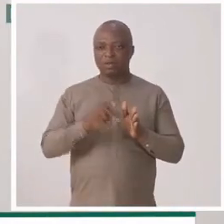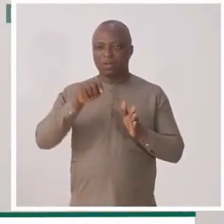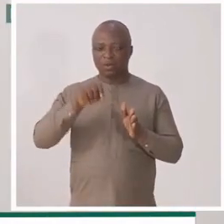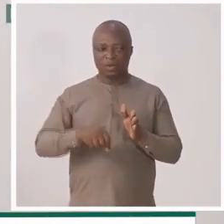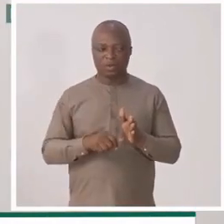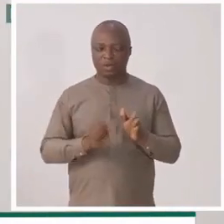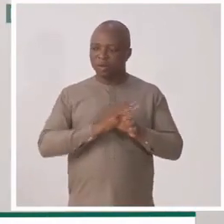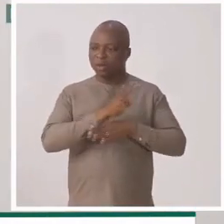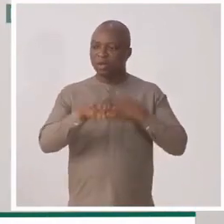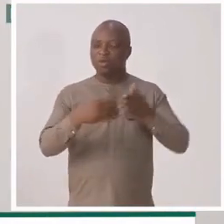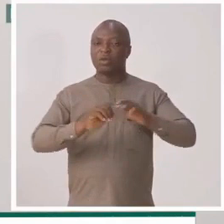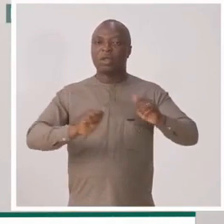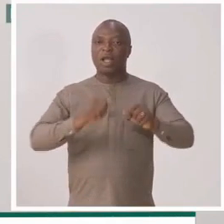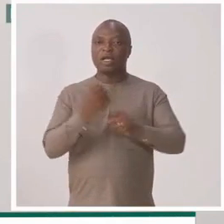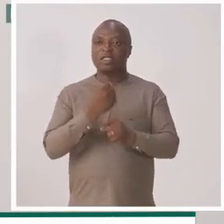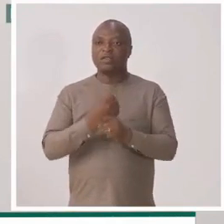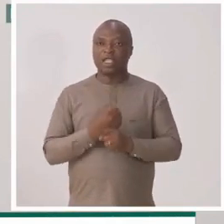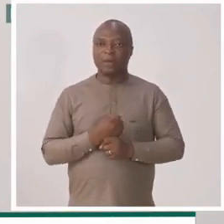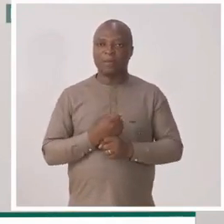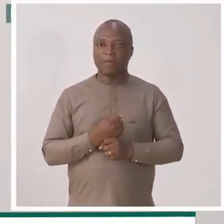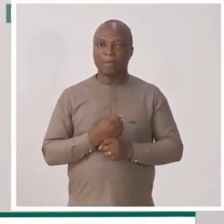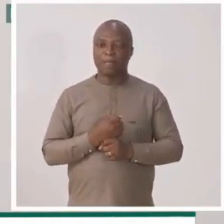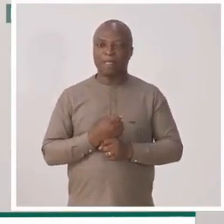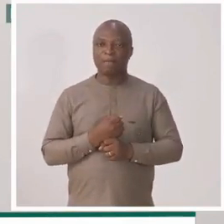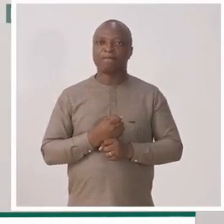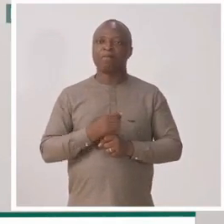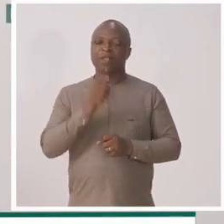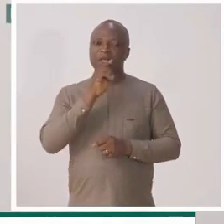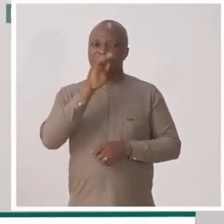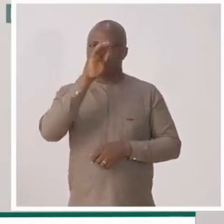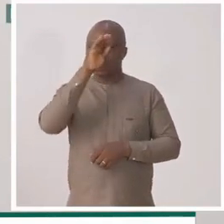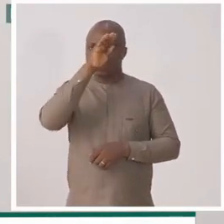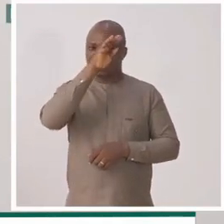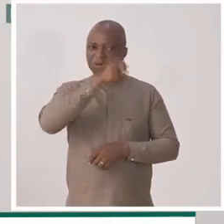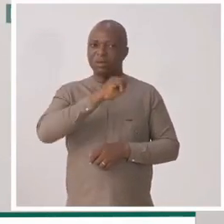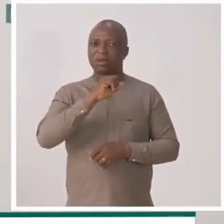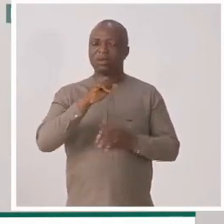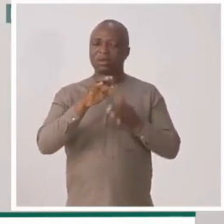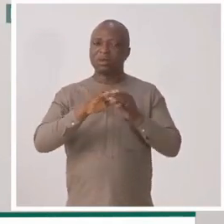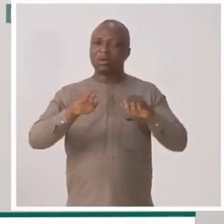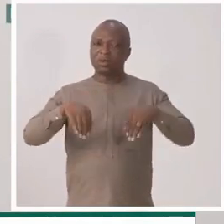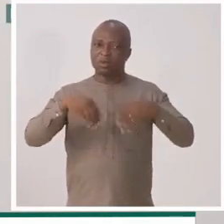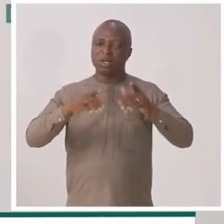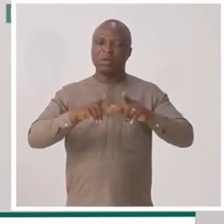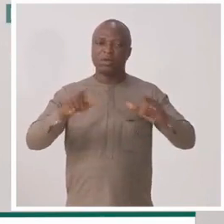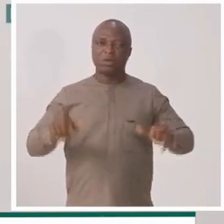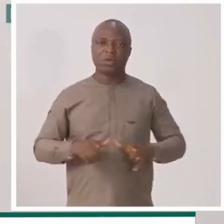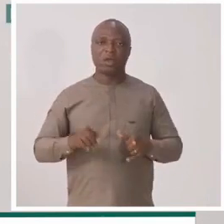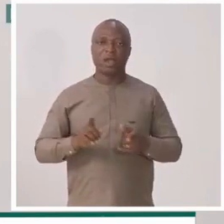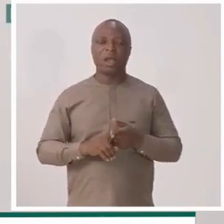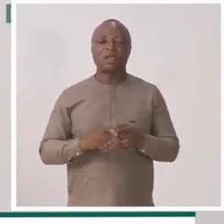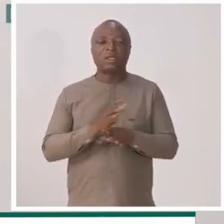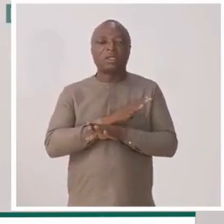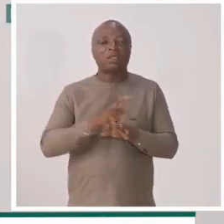principe que toute activité est susceptible de donner lieu